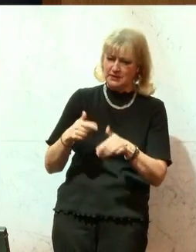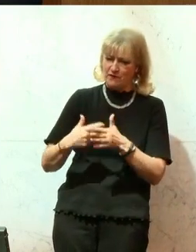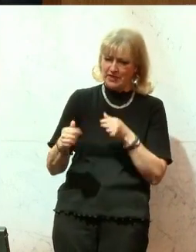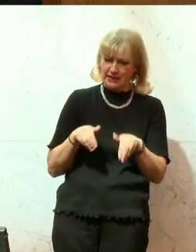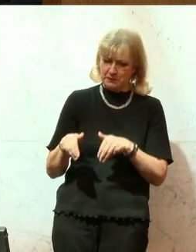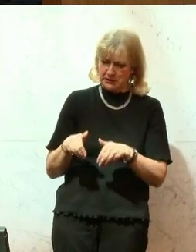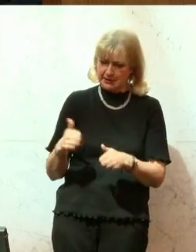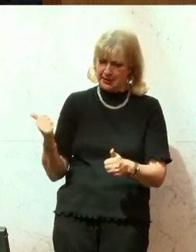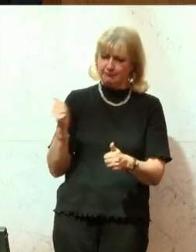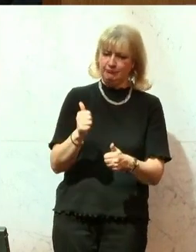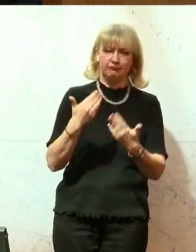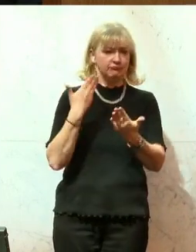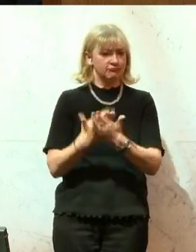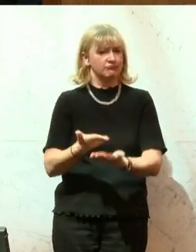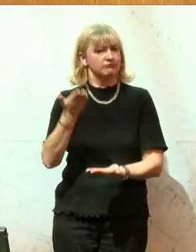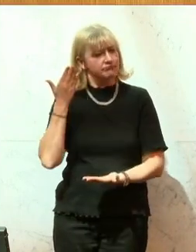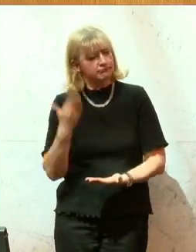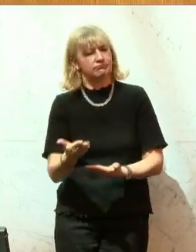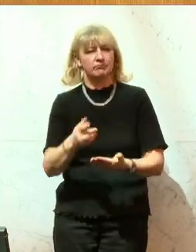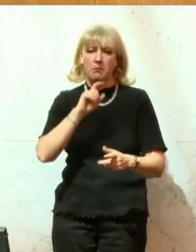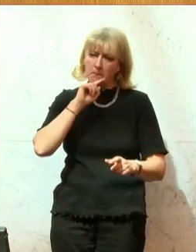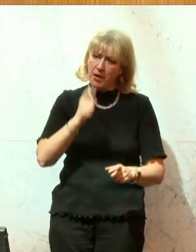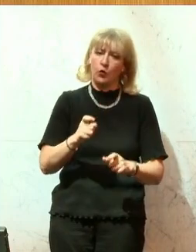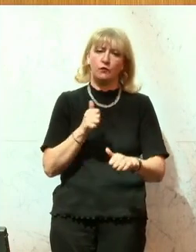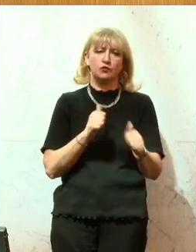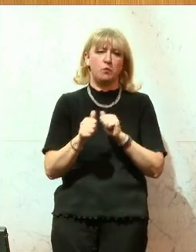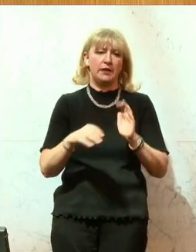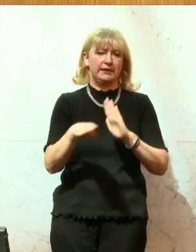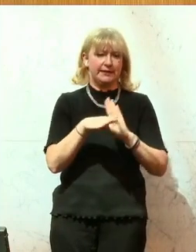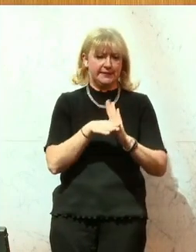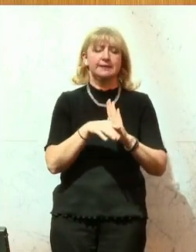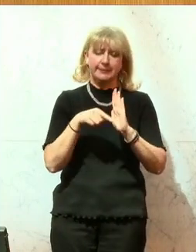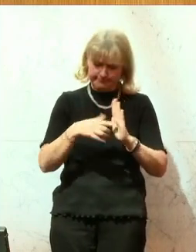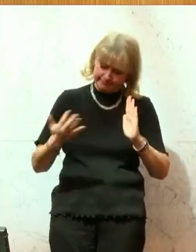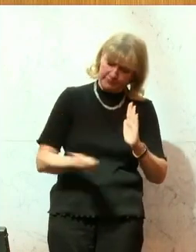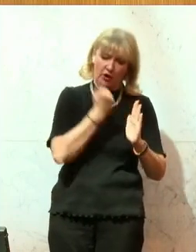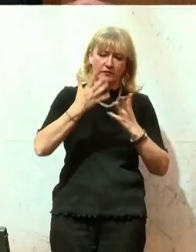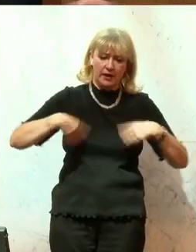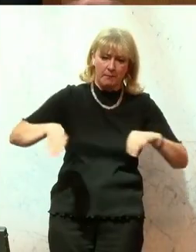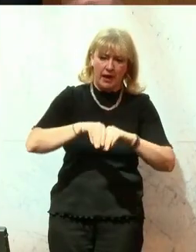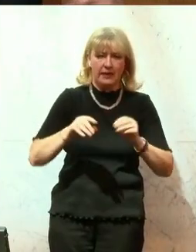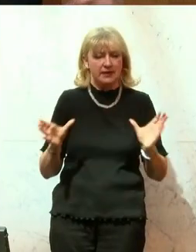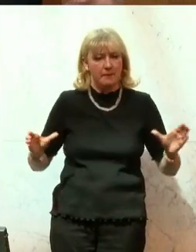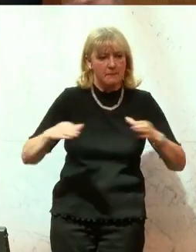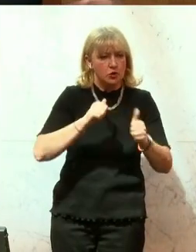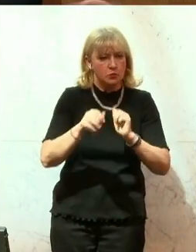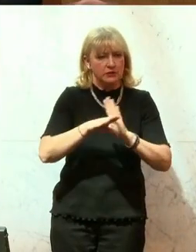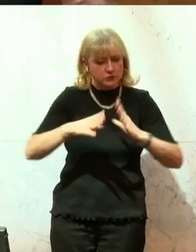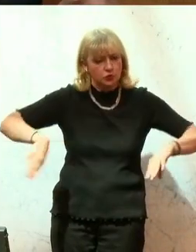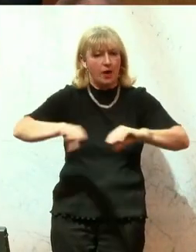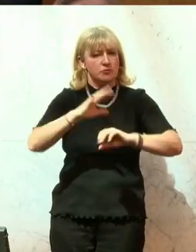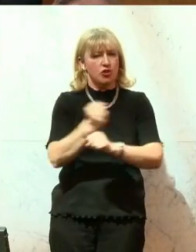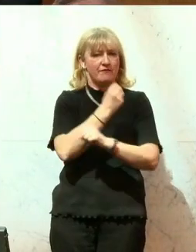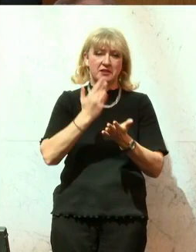die dieses Berufssportgesetz gemeinsam mit dem Ausschuss auf den Weg bringen. Also ich weise das zurück.